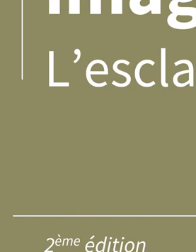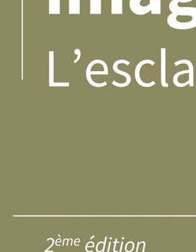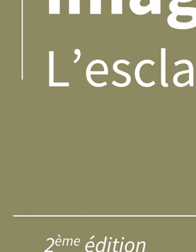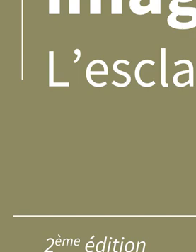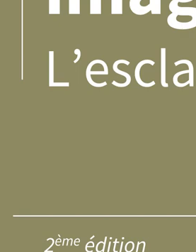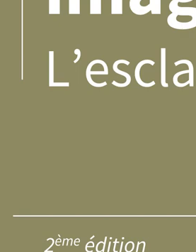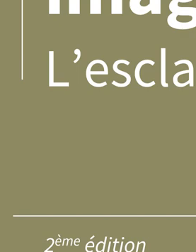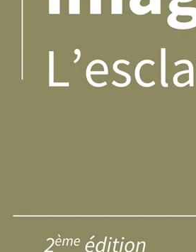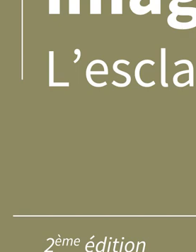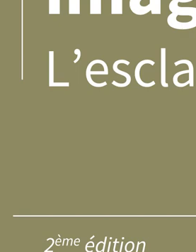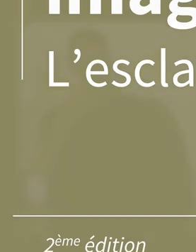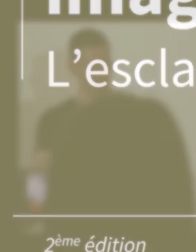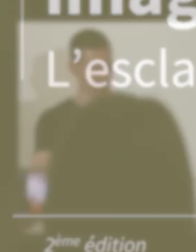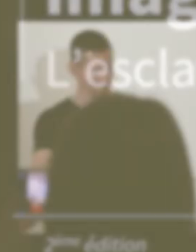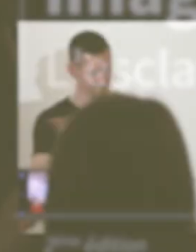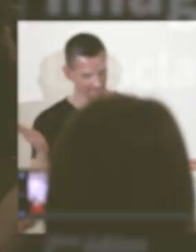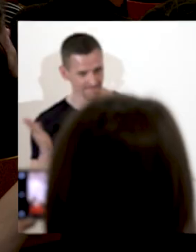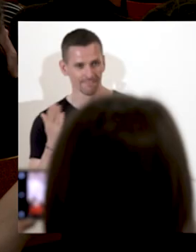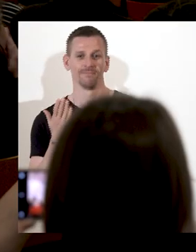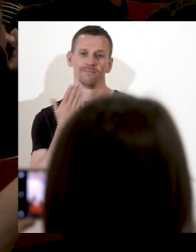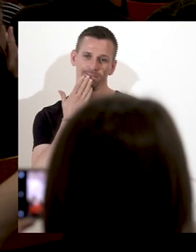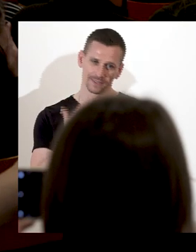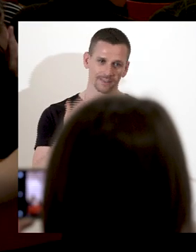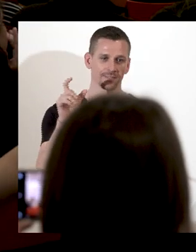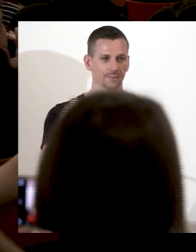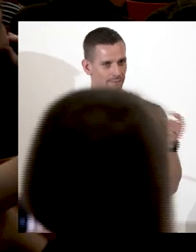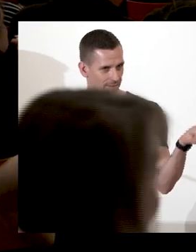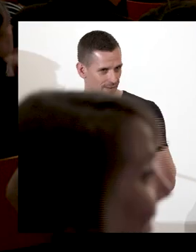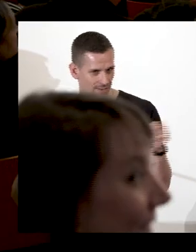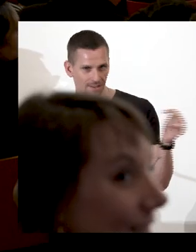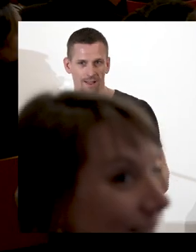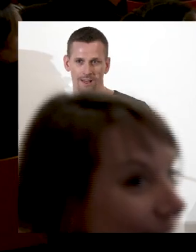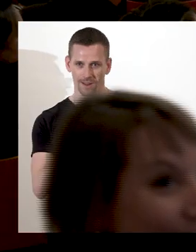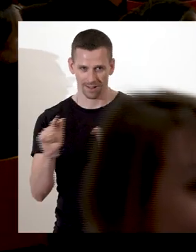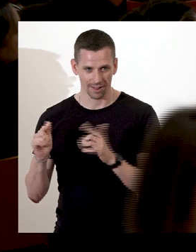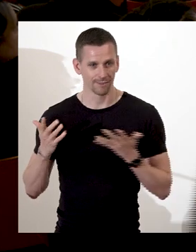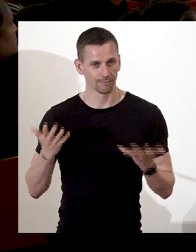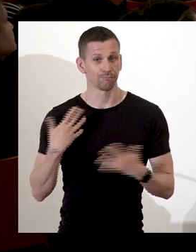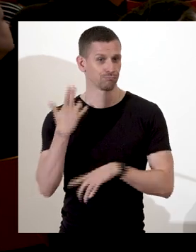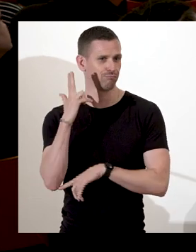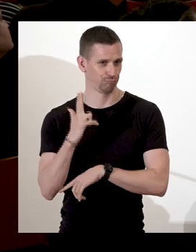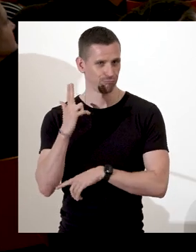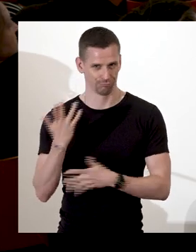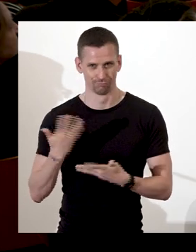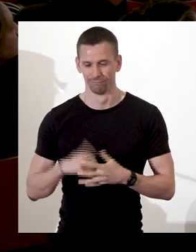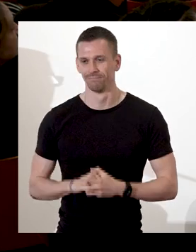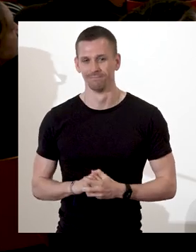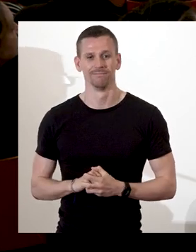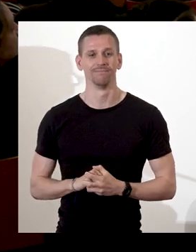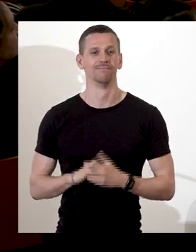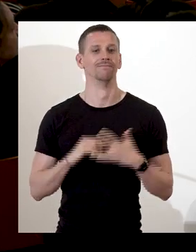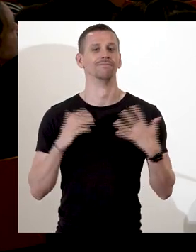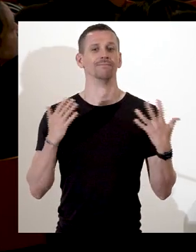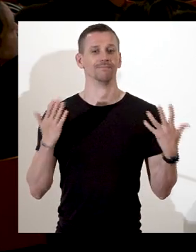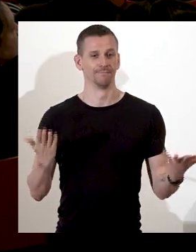Bonsoir à toutes et à tous. Je vous remercie de votre présence. Nous allons pouvoir commencer. Je suis Bernard Michon, maître de conférences